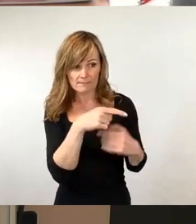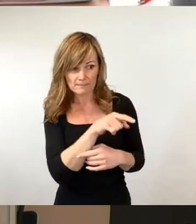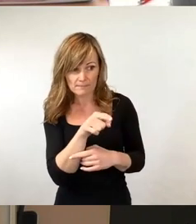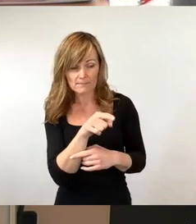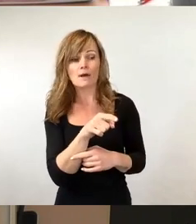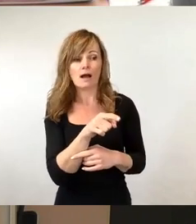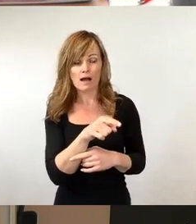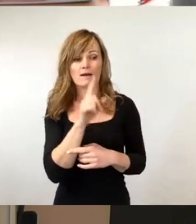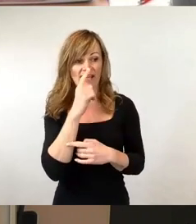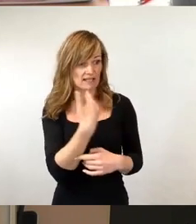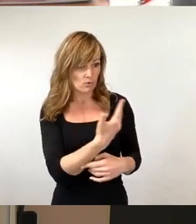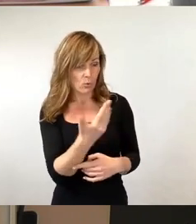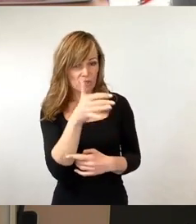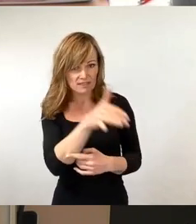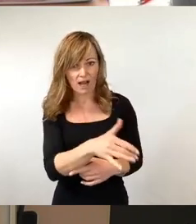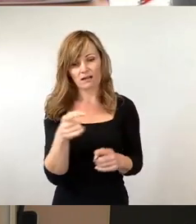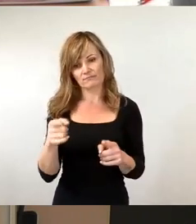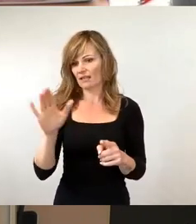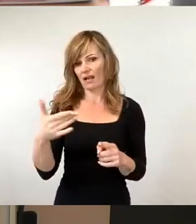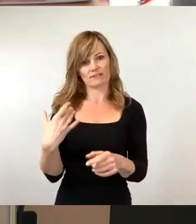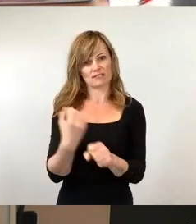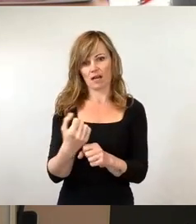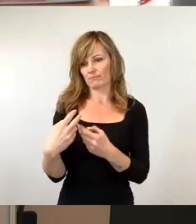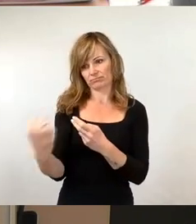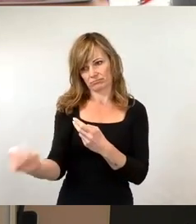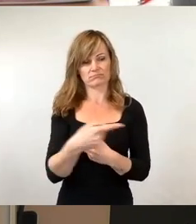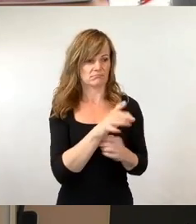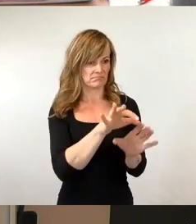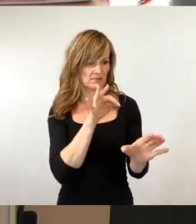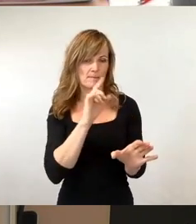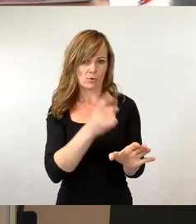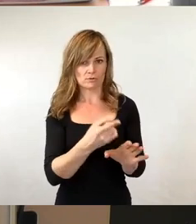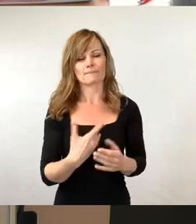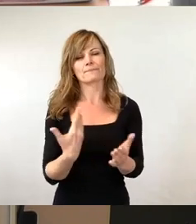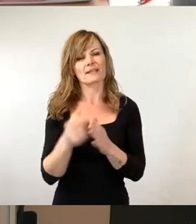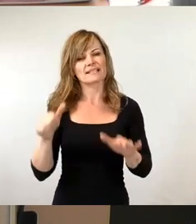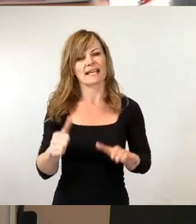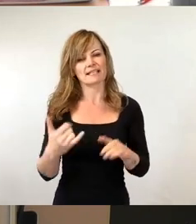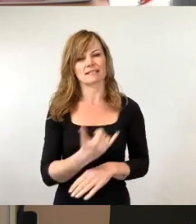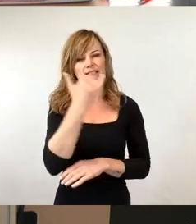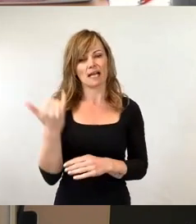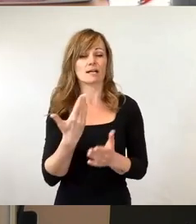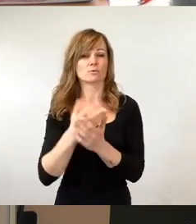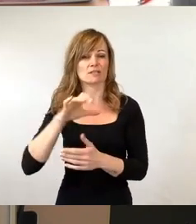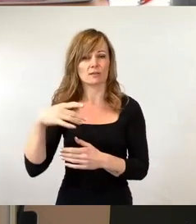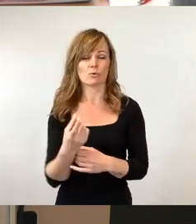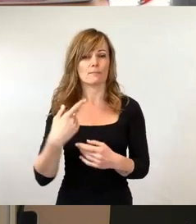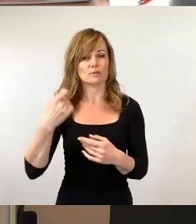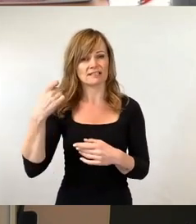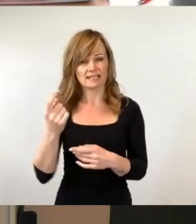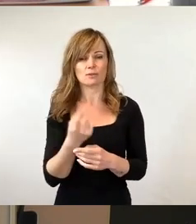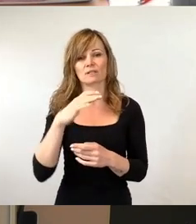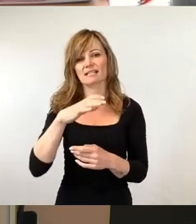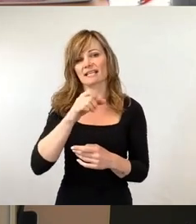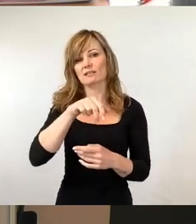Das waren insbesondere 16 Jahre lang CDU-Bundeskanzlerinnen und CDU-Innenminister bzw. CSU-Innenminister, die dafür gesorgt haben, dass es